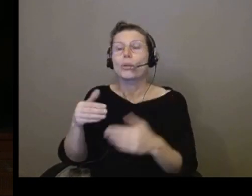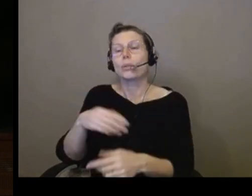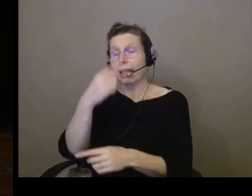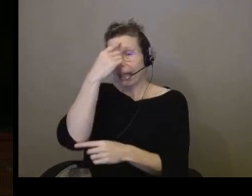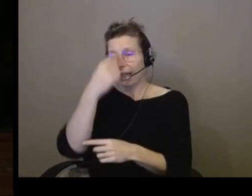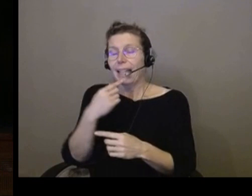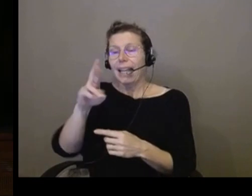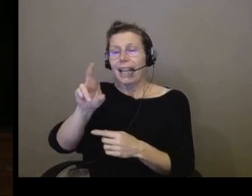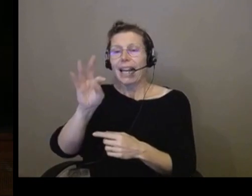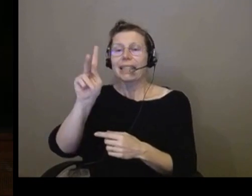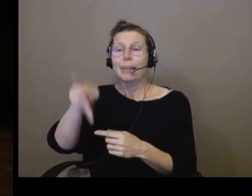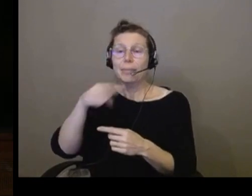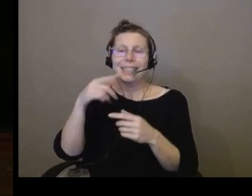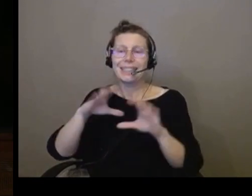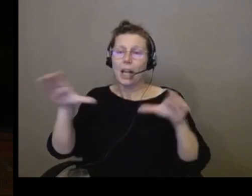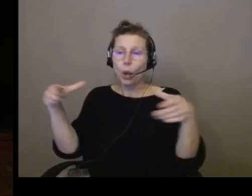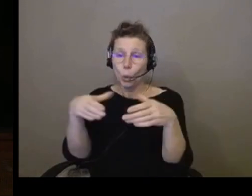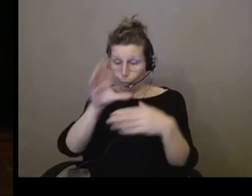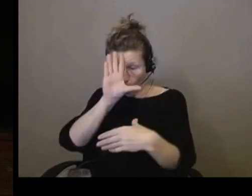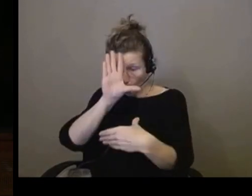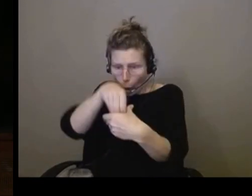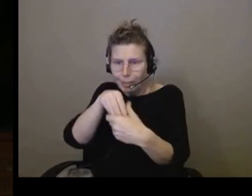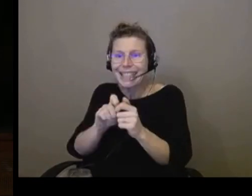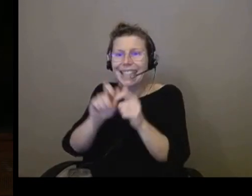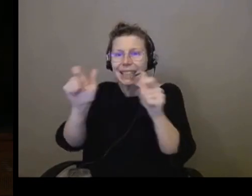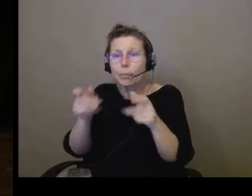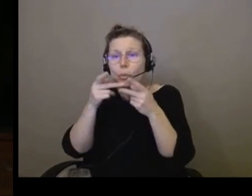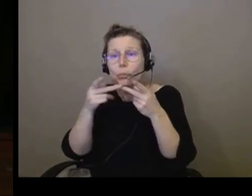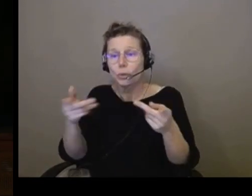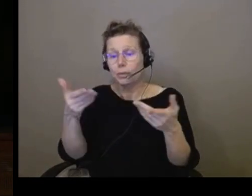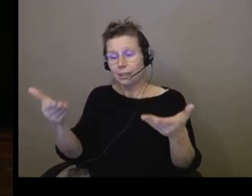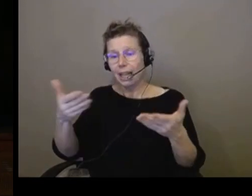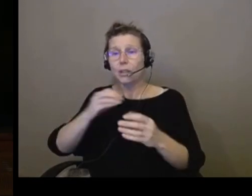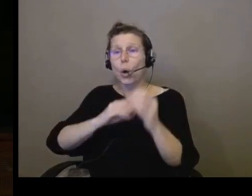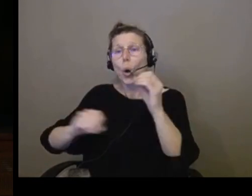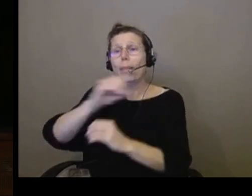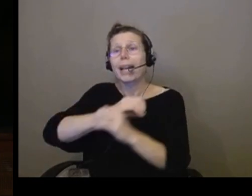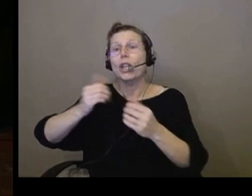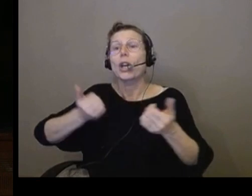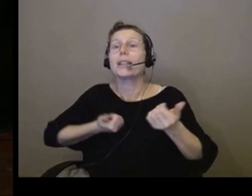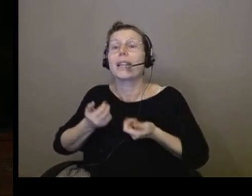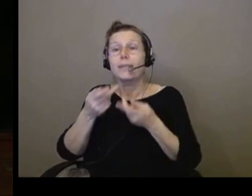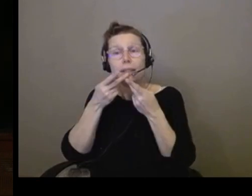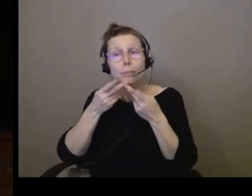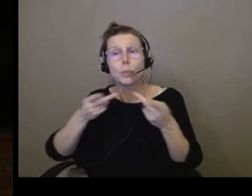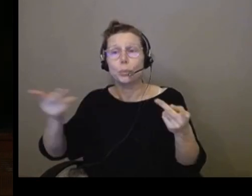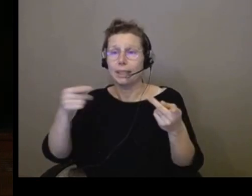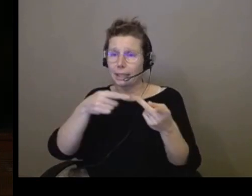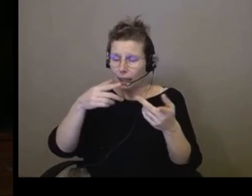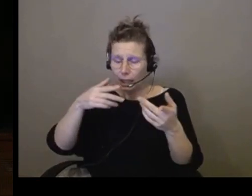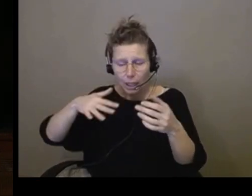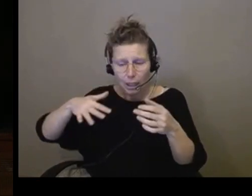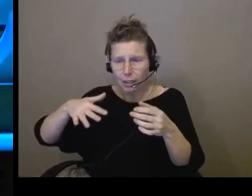abrite un établissement public. Donc c'est un opérateur de services publics entièrement dont l'actionnaire unique